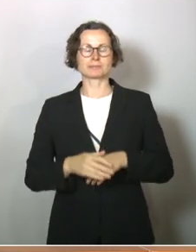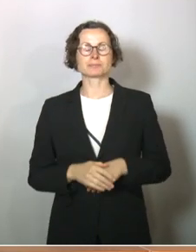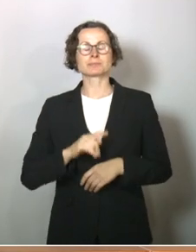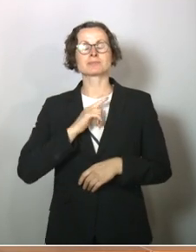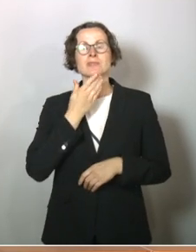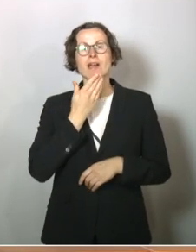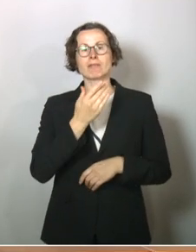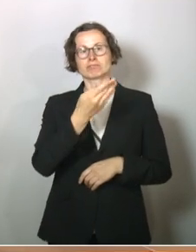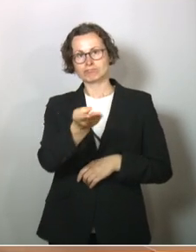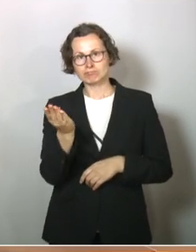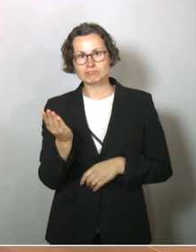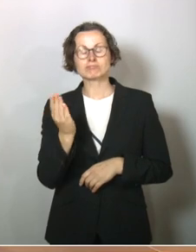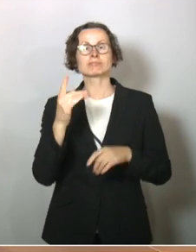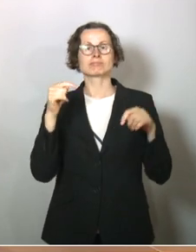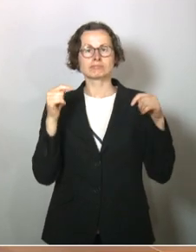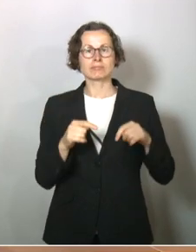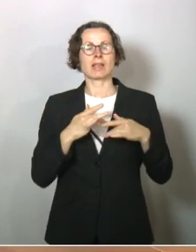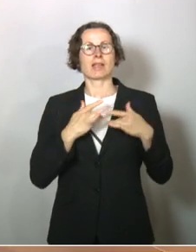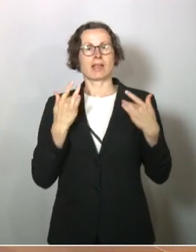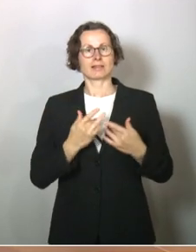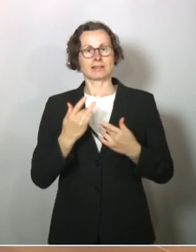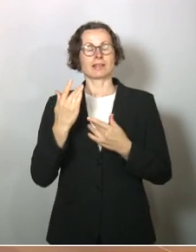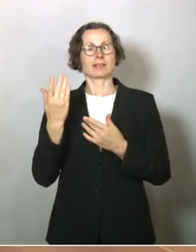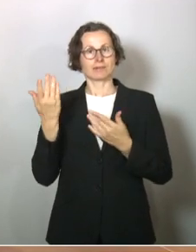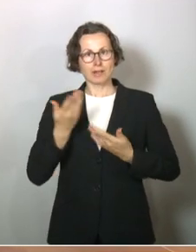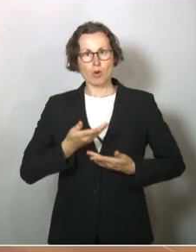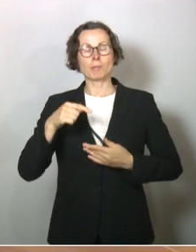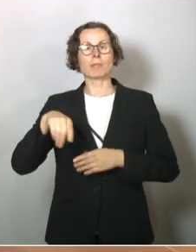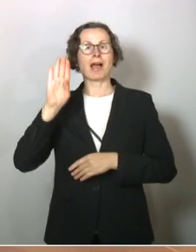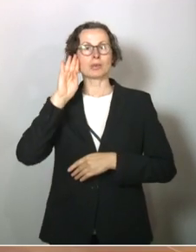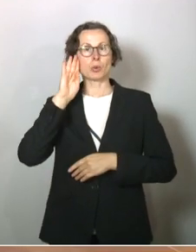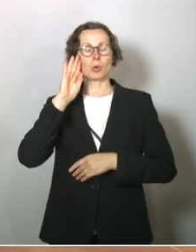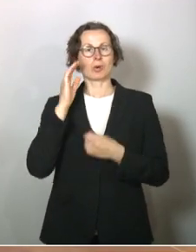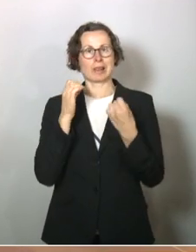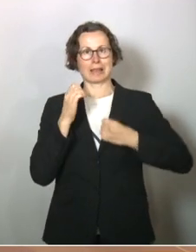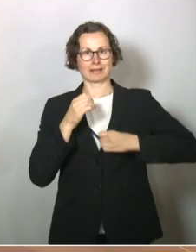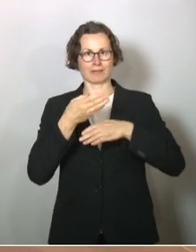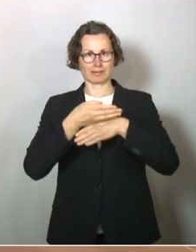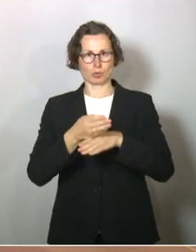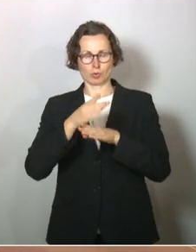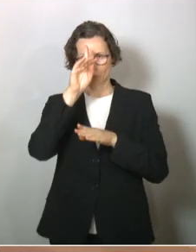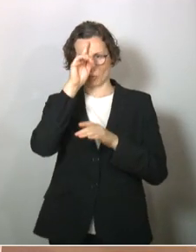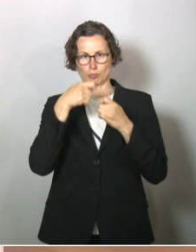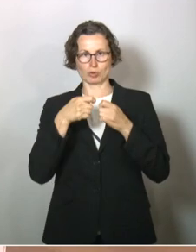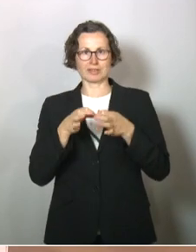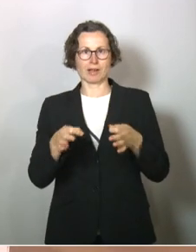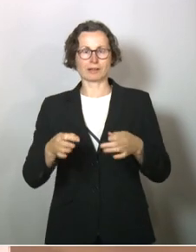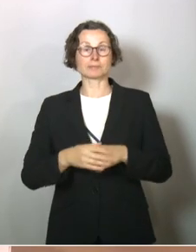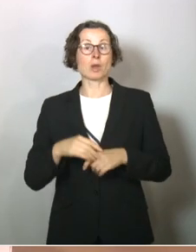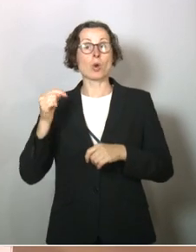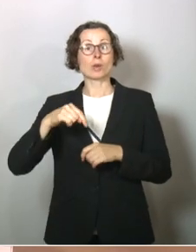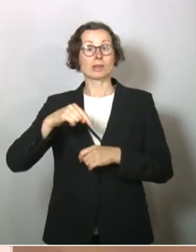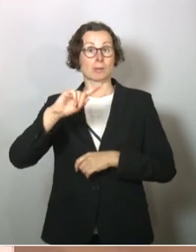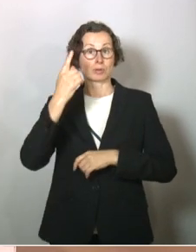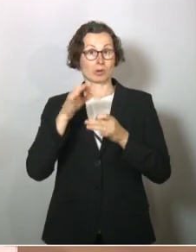Sie und euch ganz herzlich hier zu der Anhörung der Linksfraktion im Deutschen Bundestag begrüßen. Wir haben einen besonderen Tag